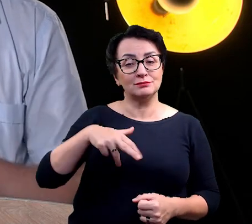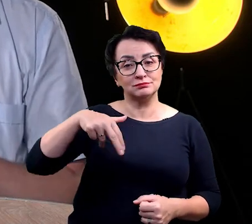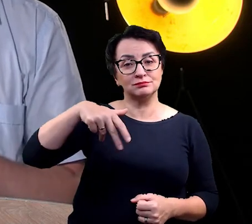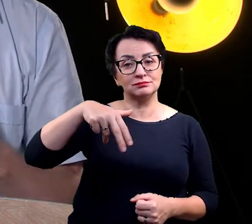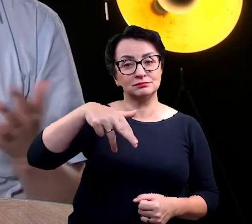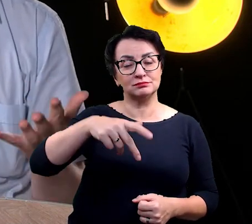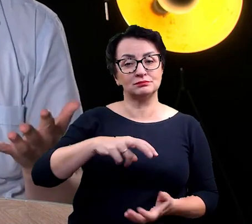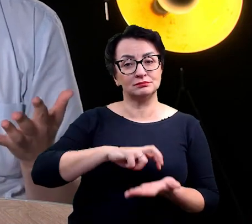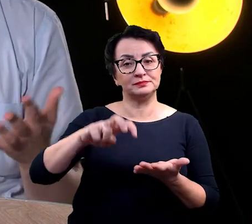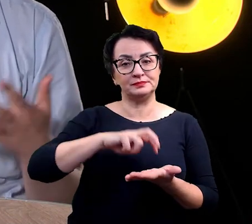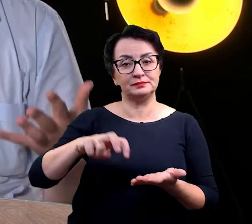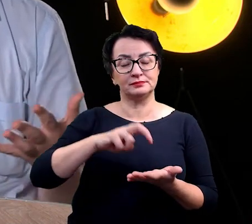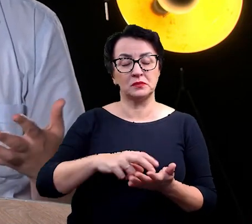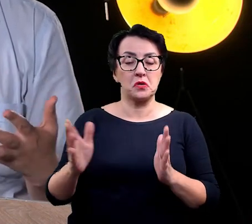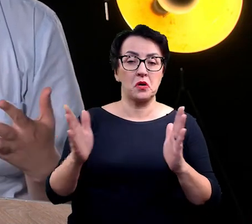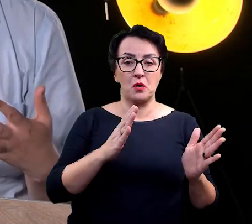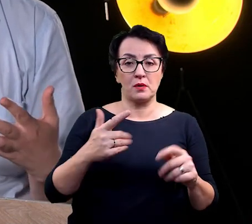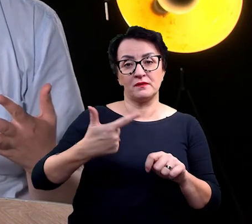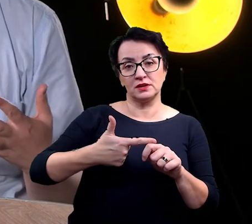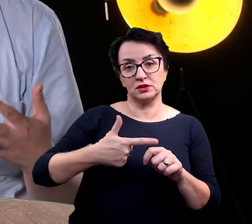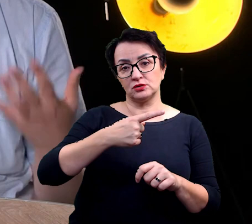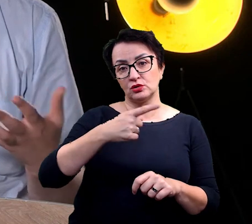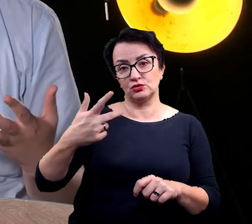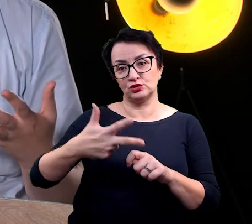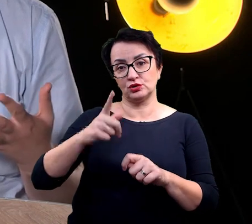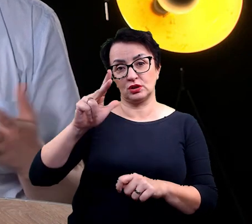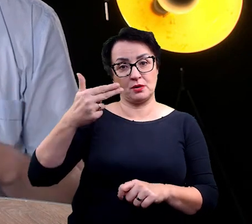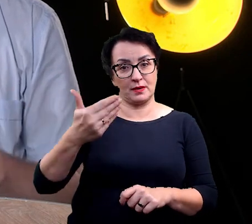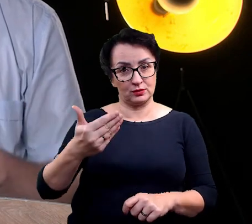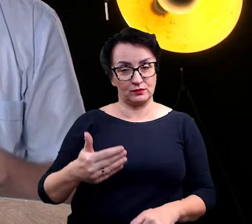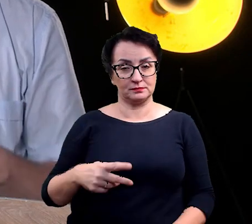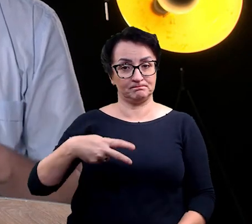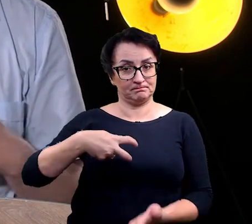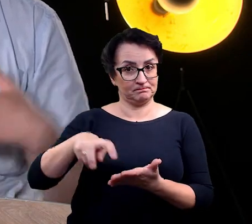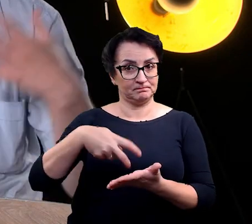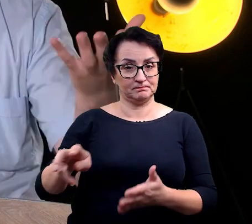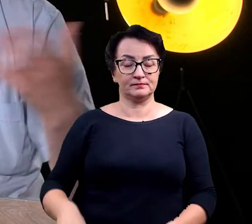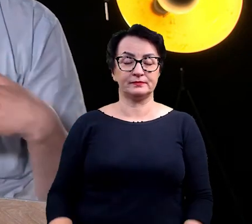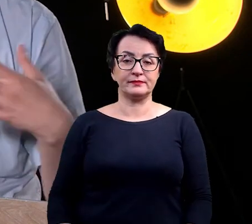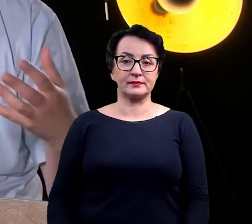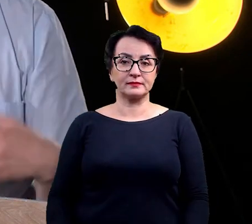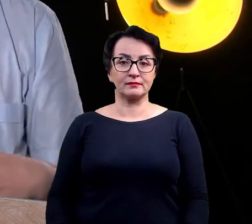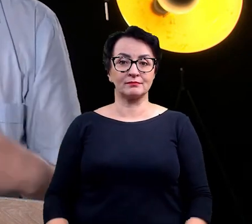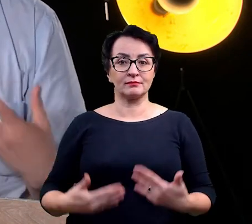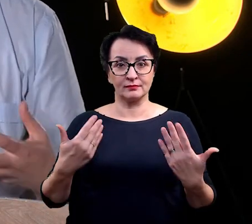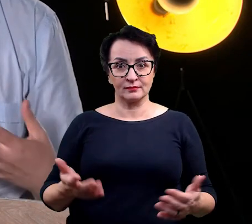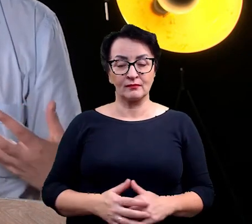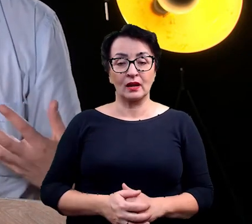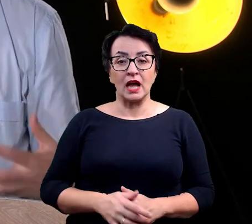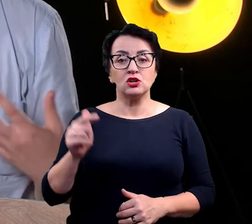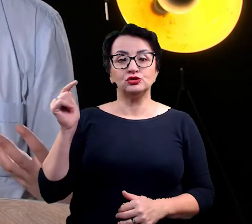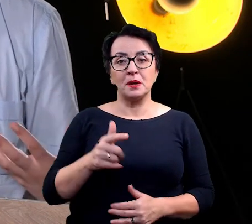terenowych robi się 20-30 km na piechotę. Także no trzeba po prostu